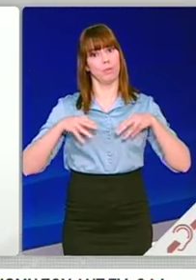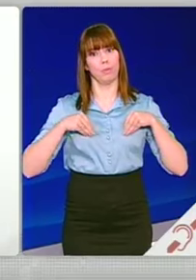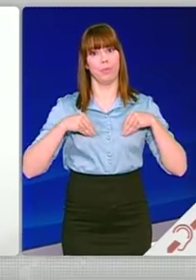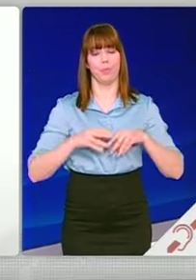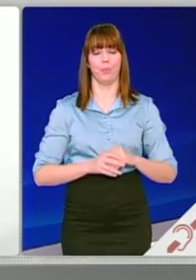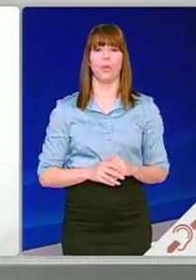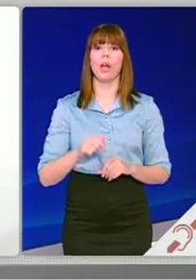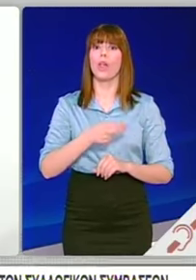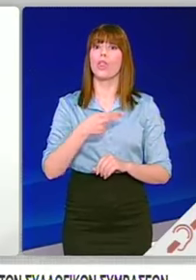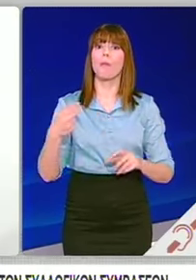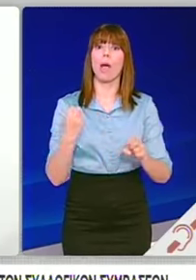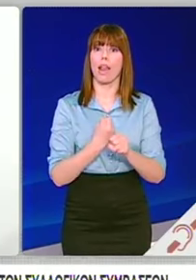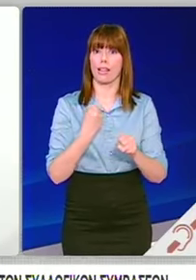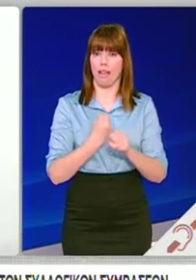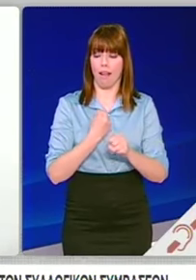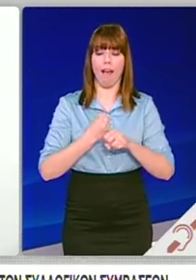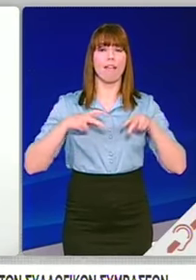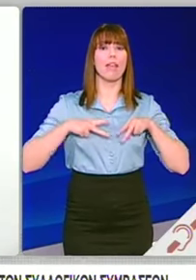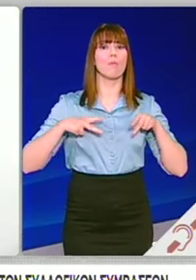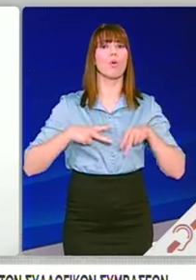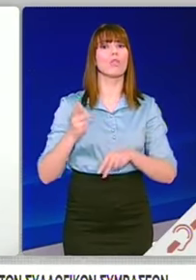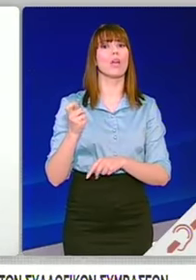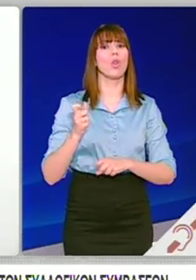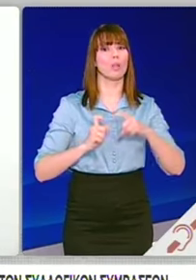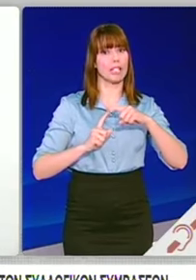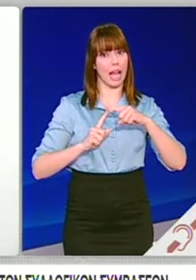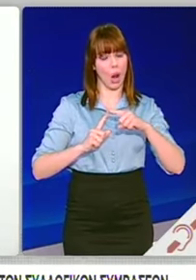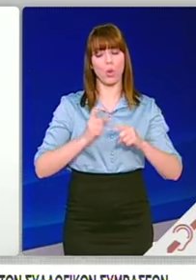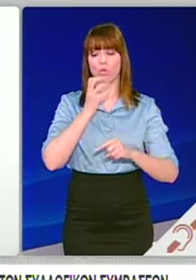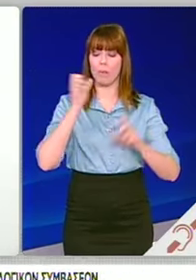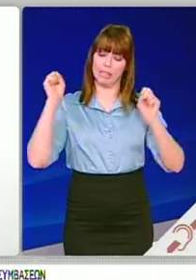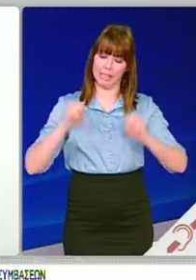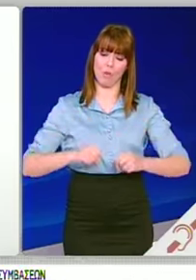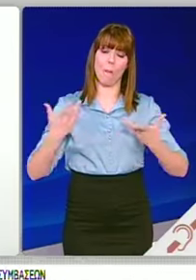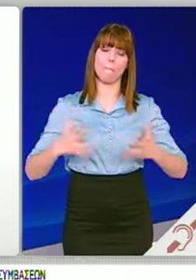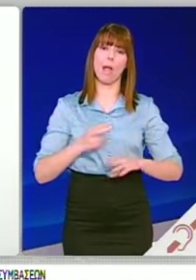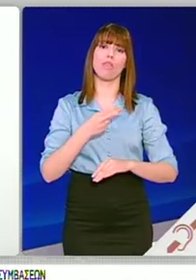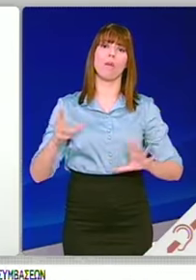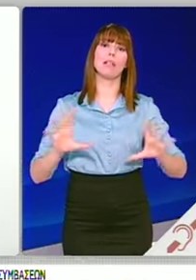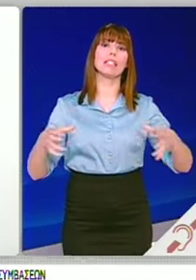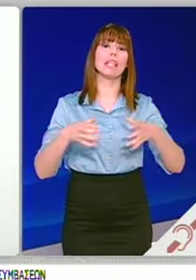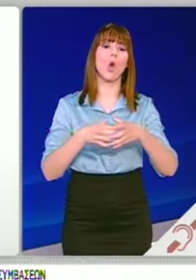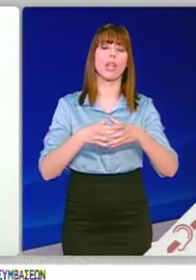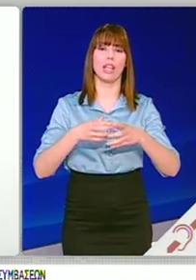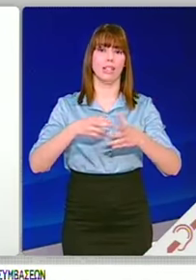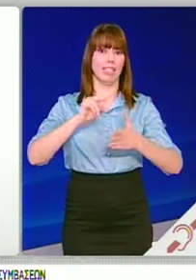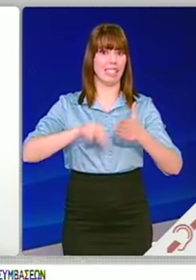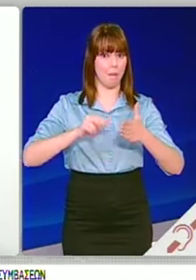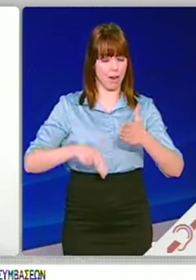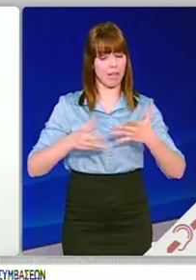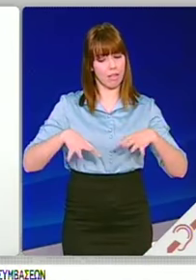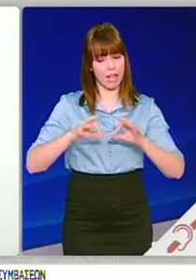εργασιακά, ο κύριος Τσακαλώτος τόνισε πως υπήρξε συμφωνία για επαναφορά των συλλογικών συμβάσεων το φθηνόπερο του 2018,